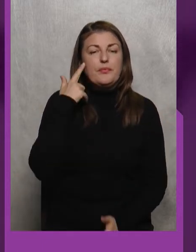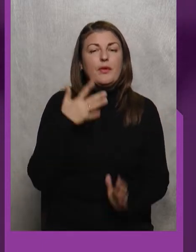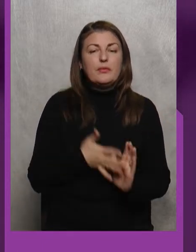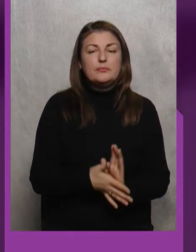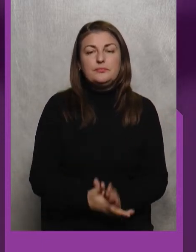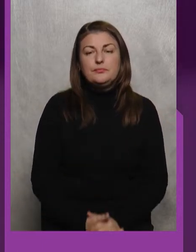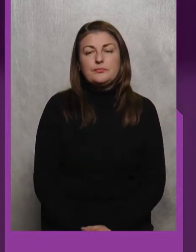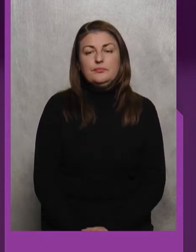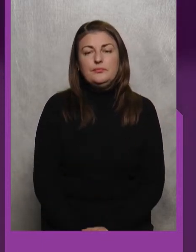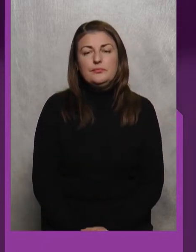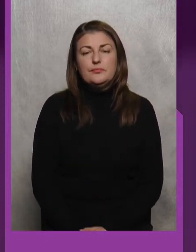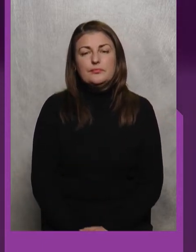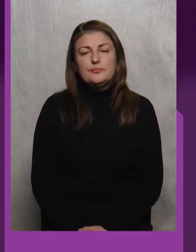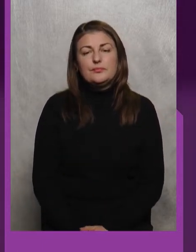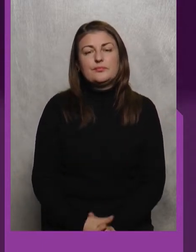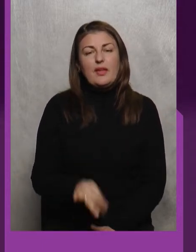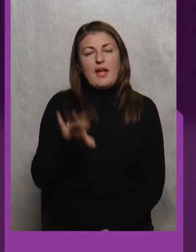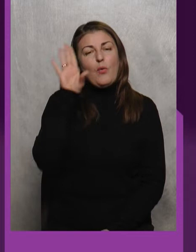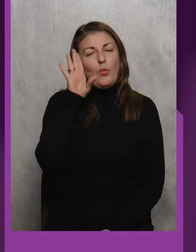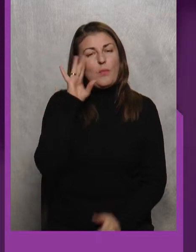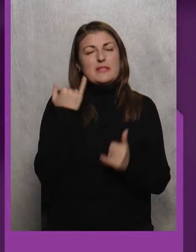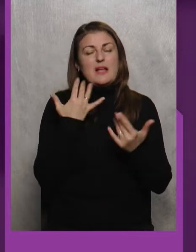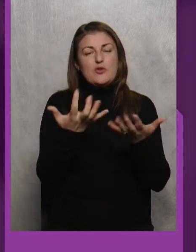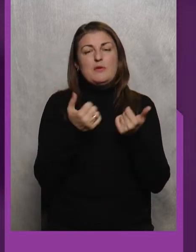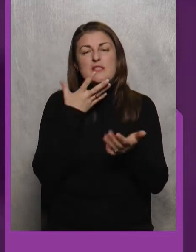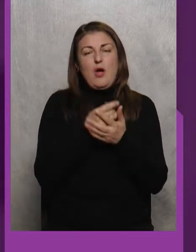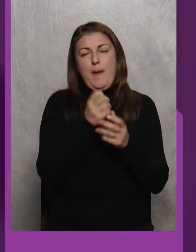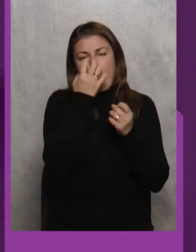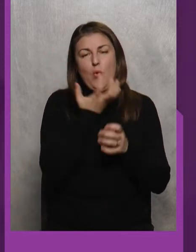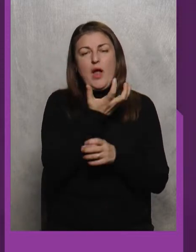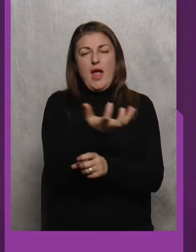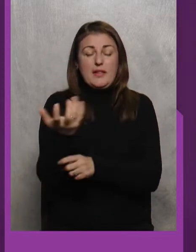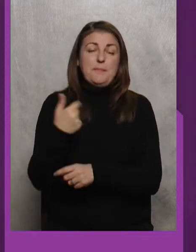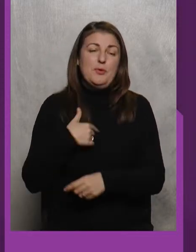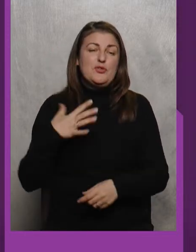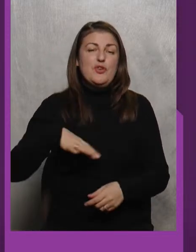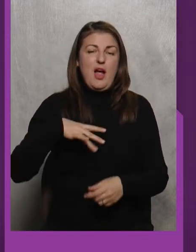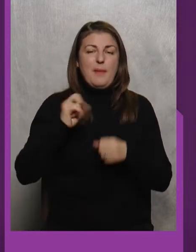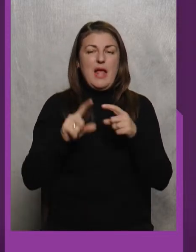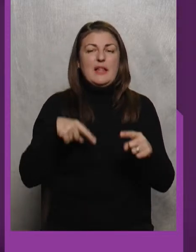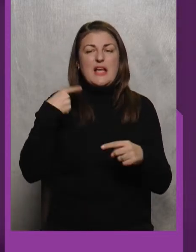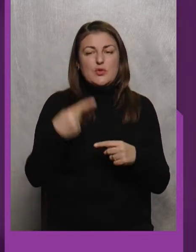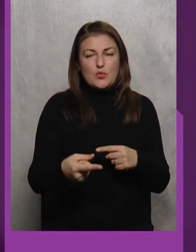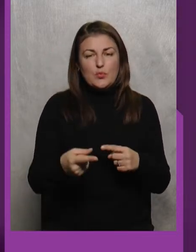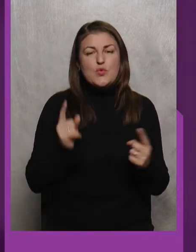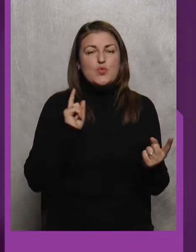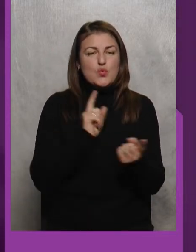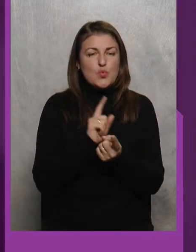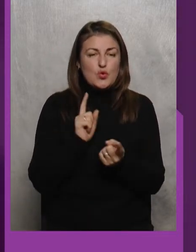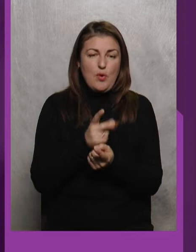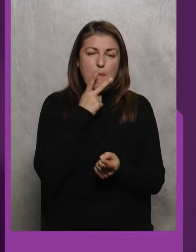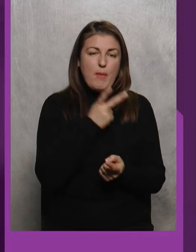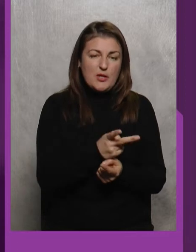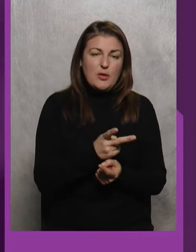Зрозуміло І хлопці зараз отримують свої букети Ми чекаємо на наступну сутичку